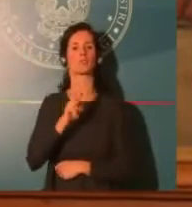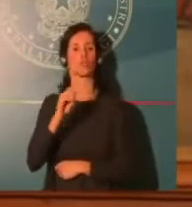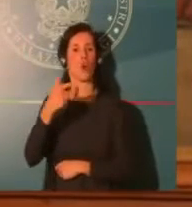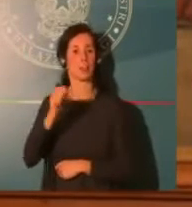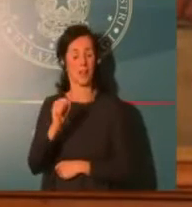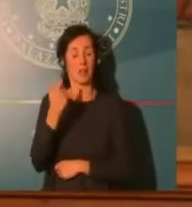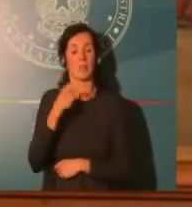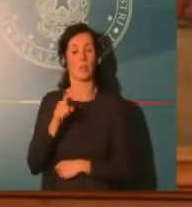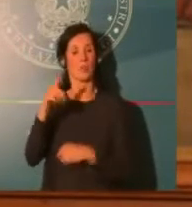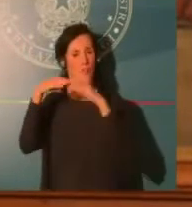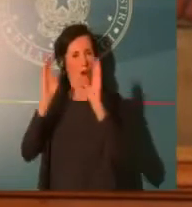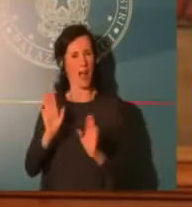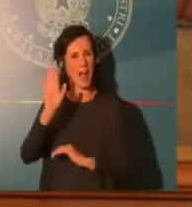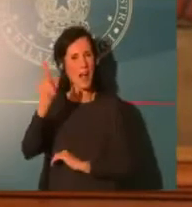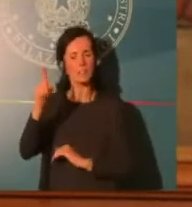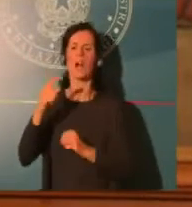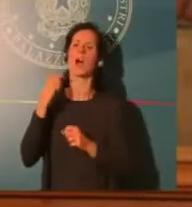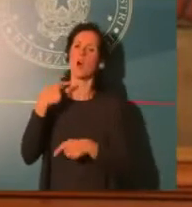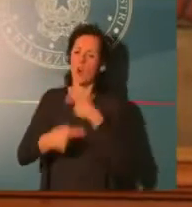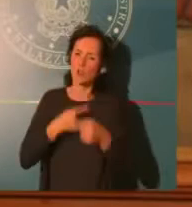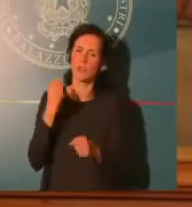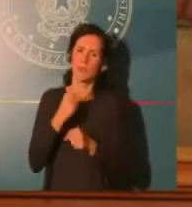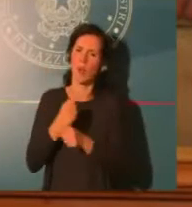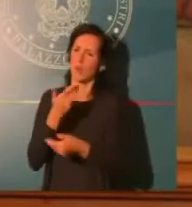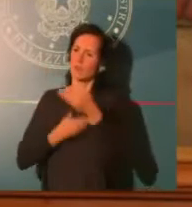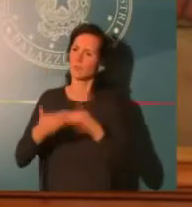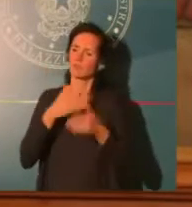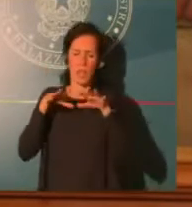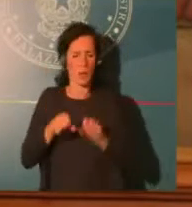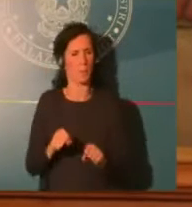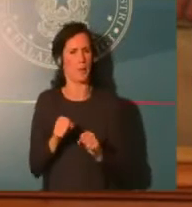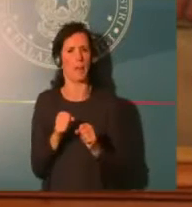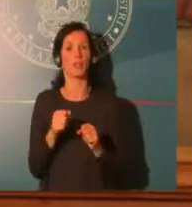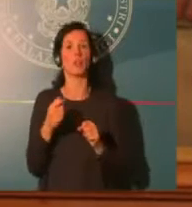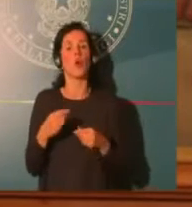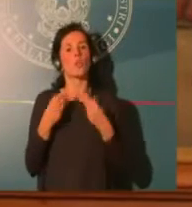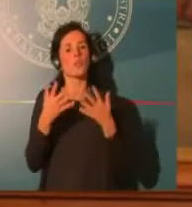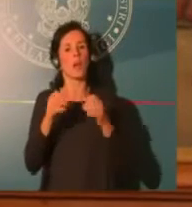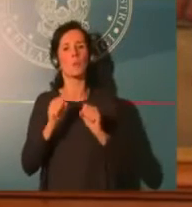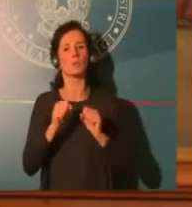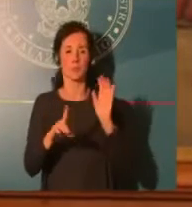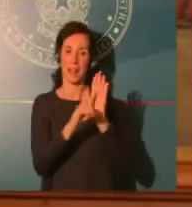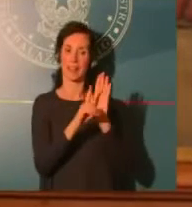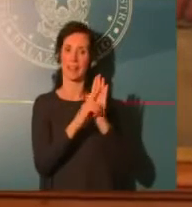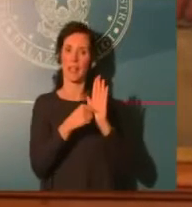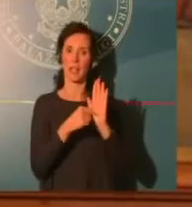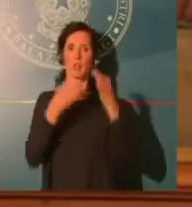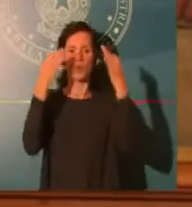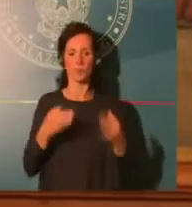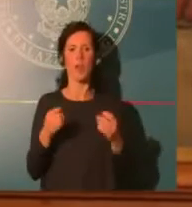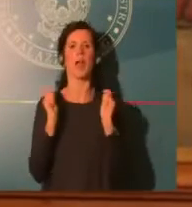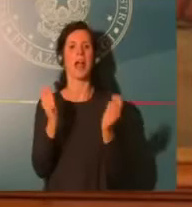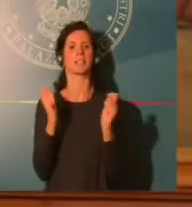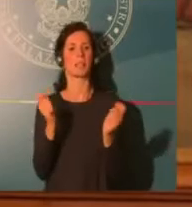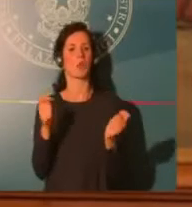decreto di andare in gazzetta e quindi di dare questo necessario, doveroso sostegno a tante aziende, a